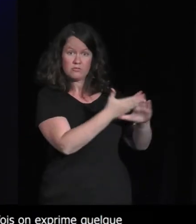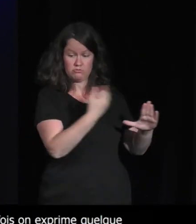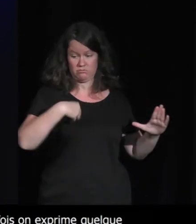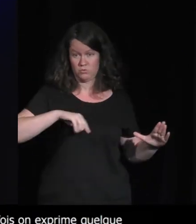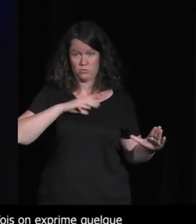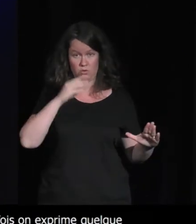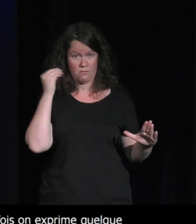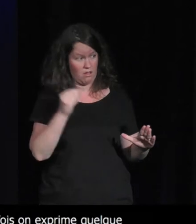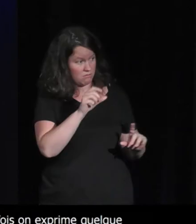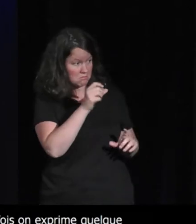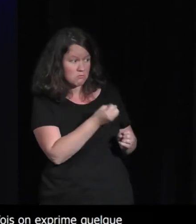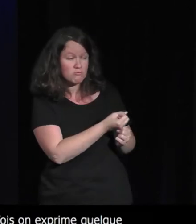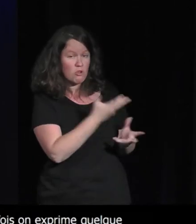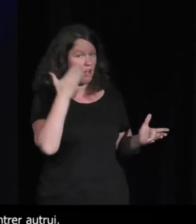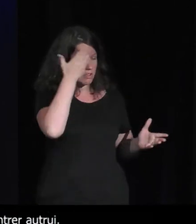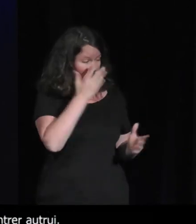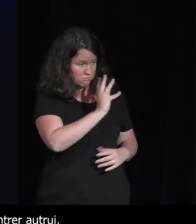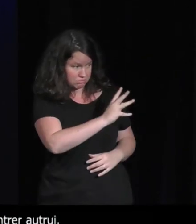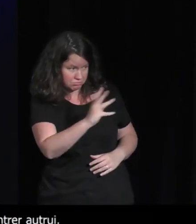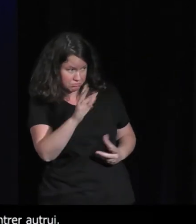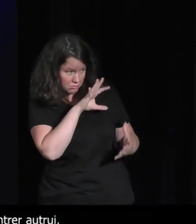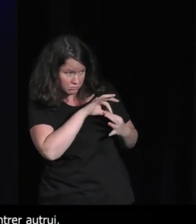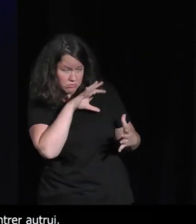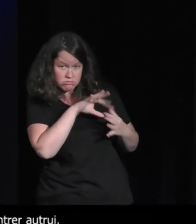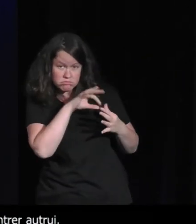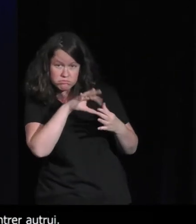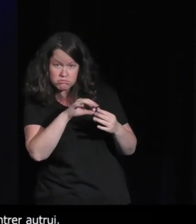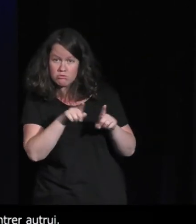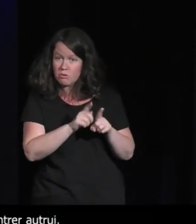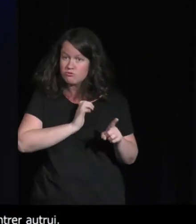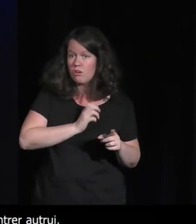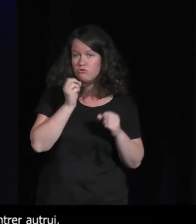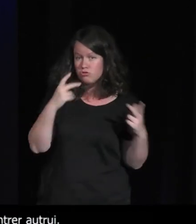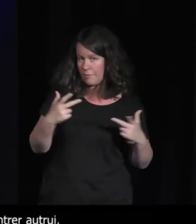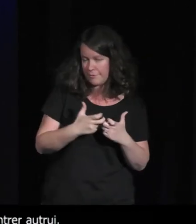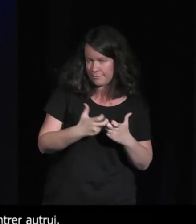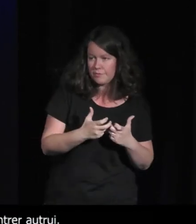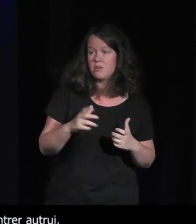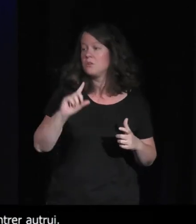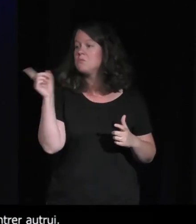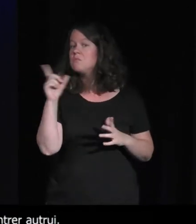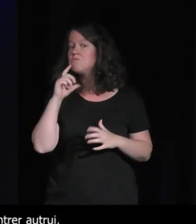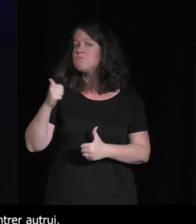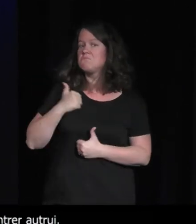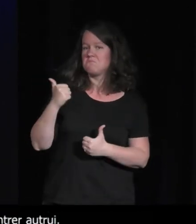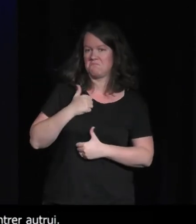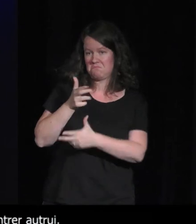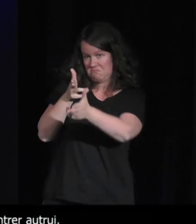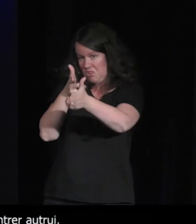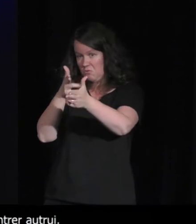y pense quand vous êtes un prenons bon je ne pas s'il y beaucoup de chasseurs parmi nous je ne le suis pas particulièrement mais admettons qu'on va se balader